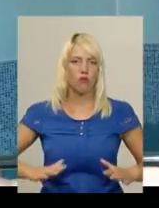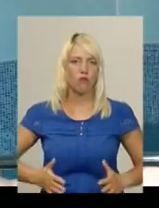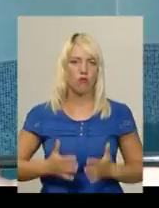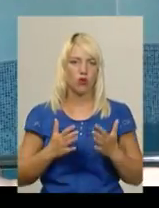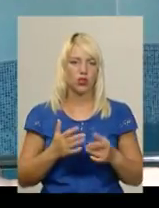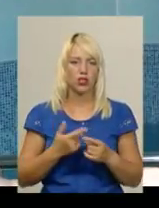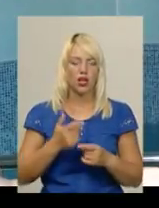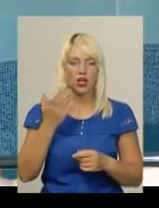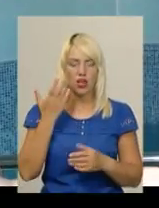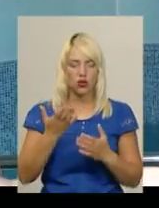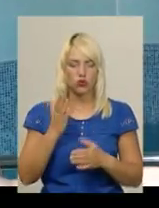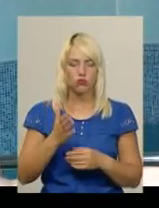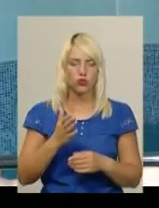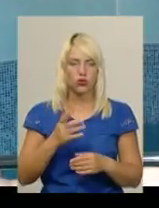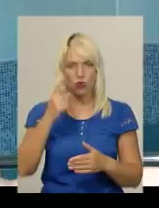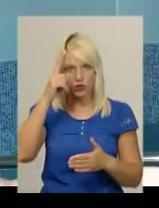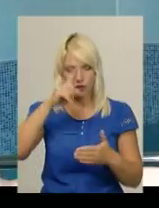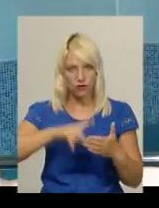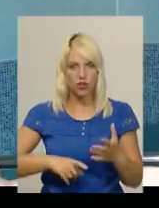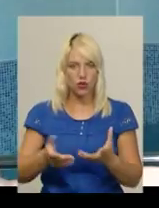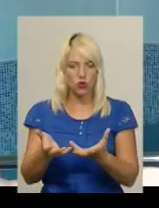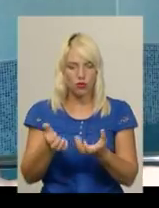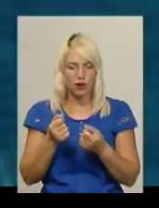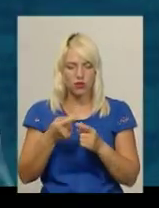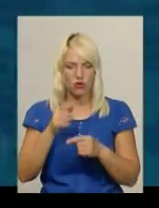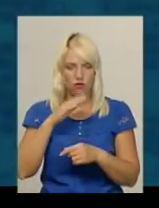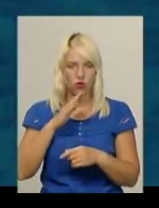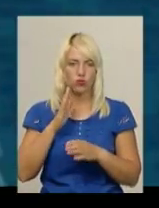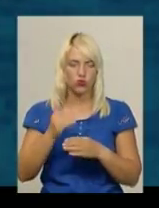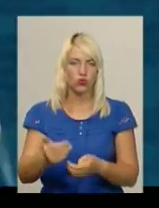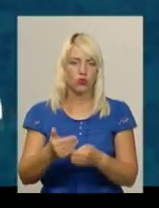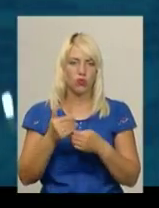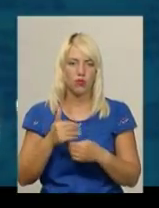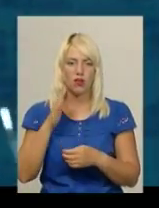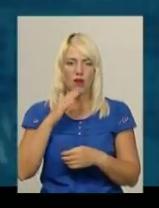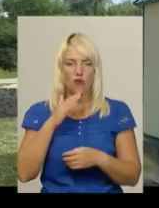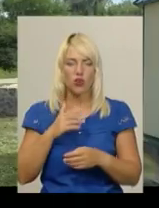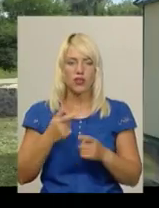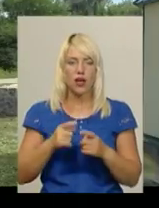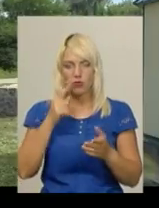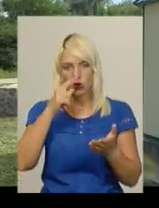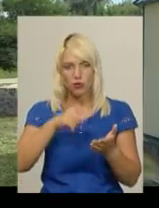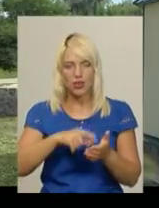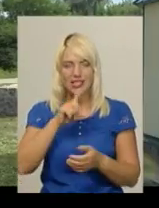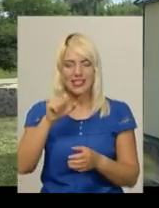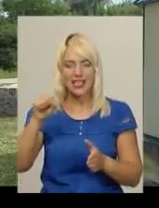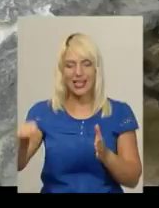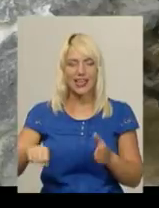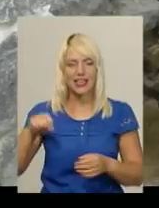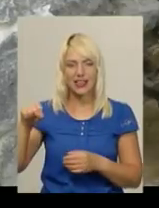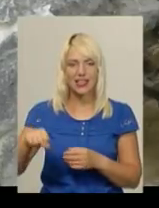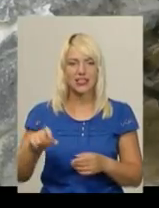збірую ми будемо потребувати, то вона допомагає цякою хворобою. Вода в купіль надходить із криниці, яку живить джерело.